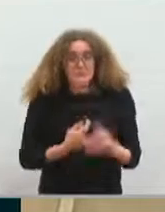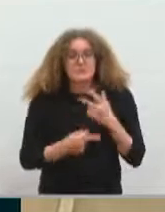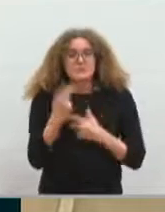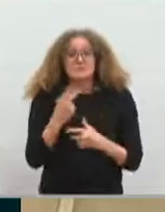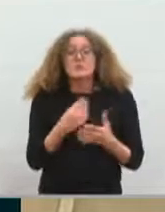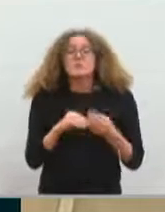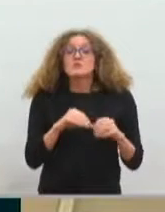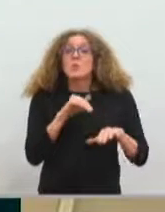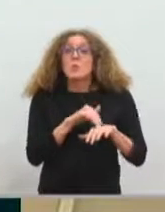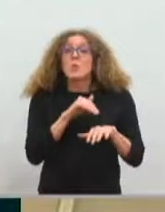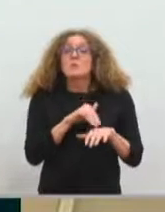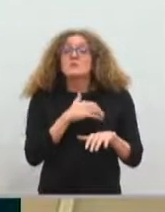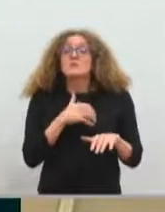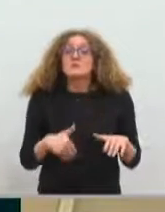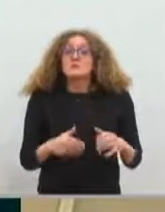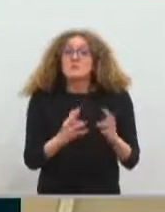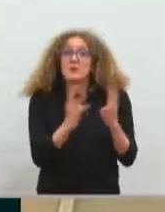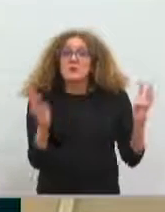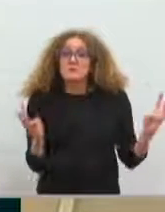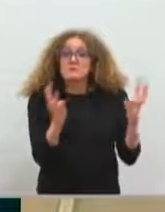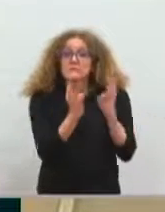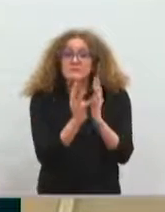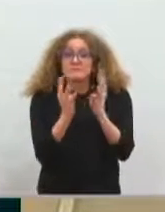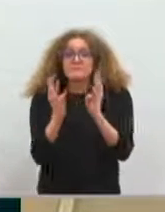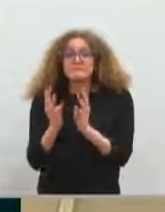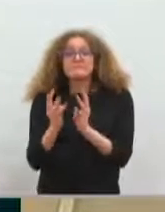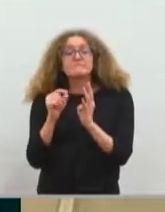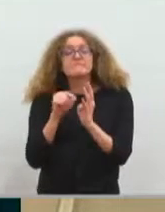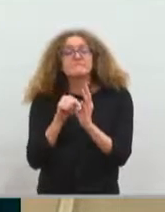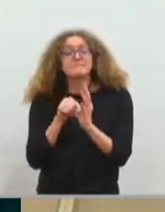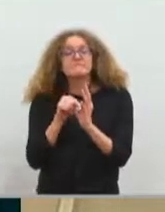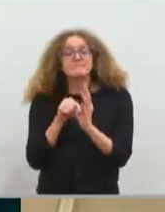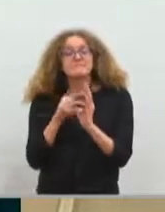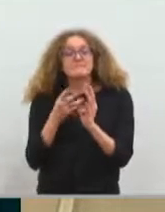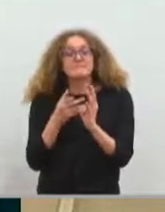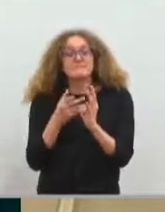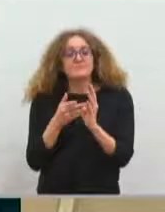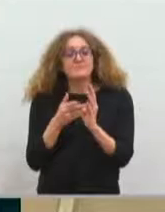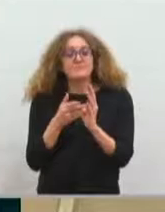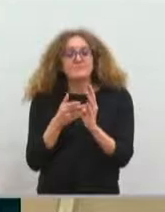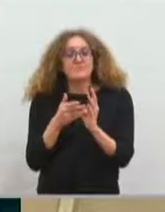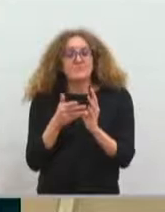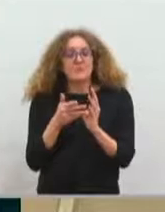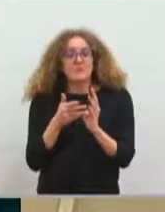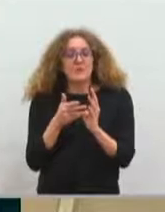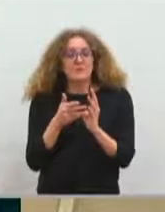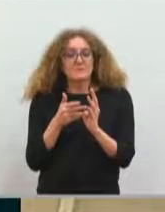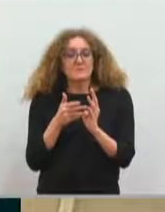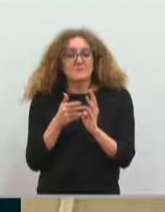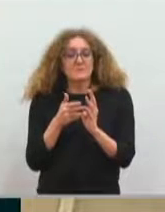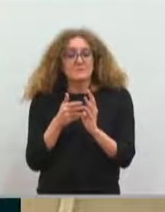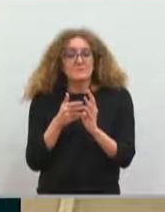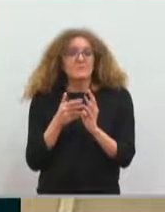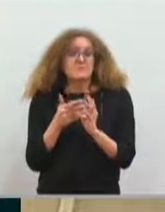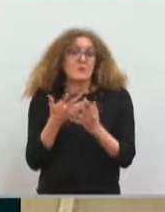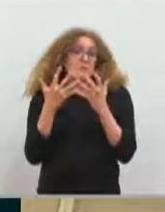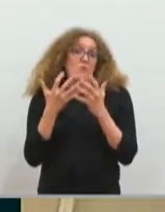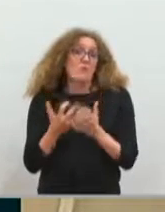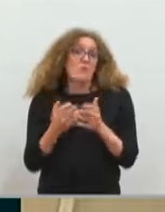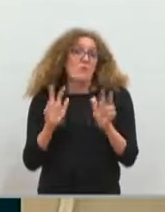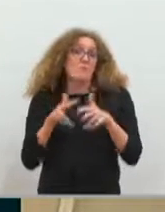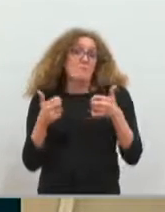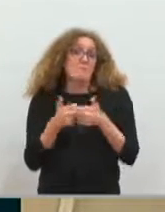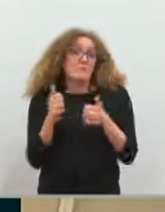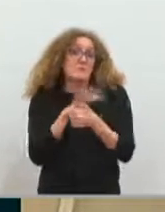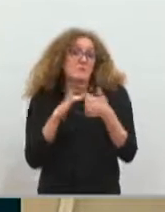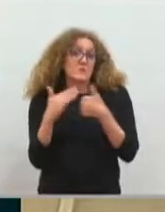municipal, c'est la réflexion en cours à la régie pour une tarification sociale de l'eau.